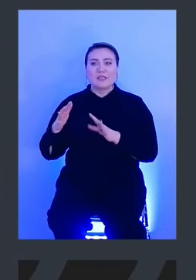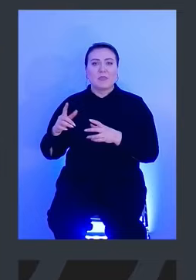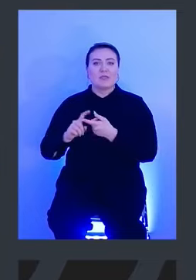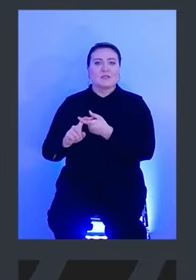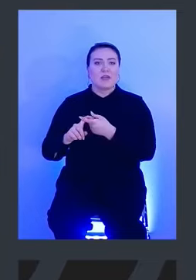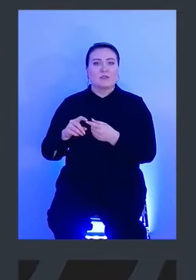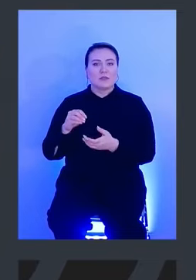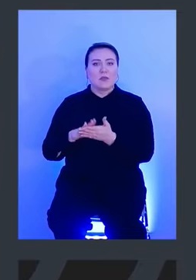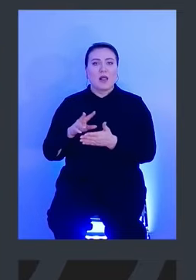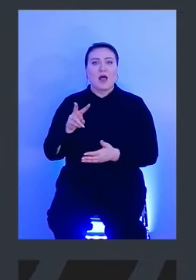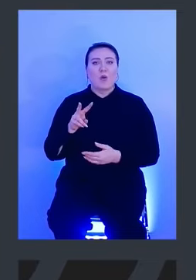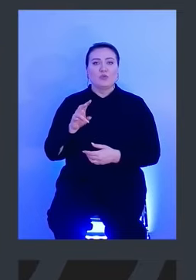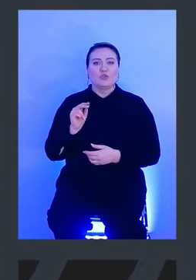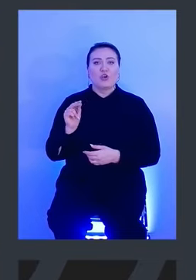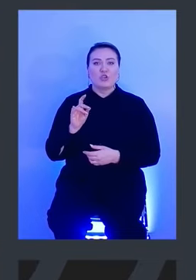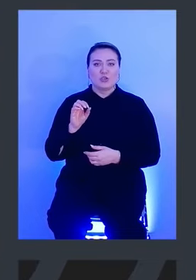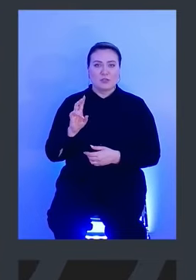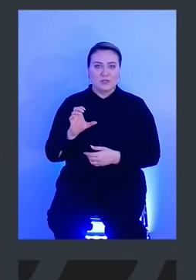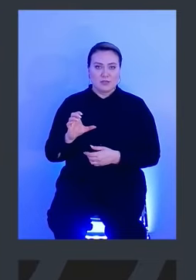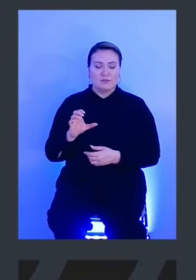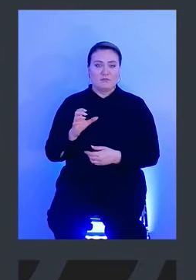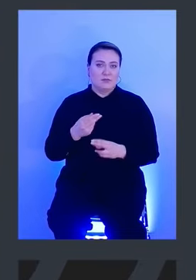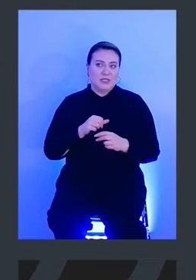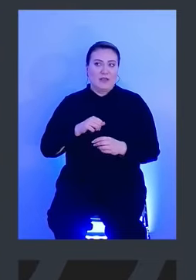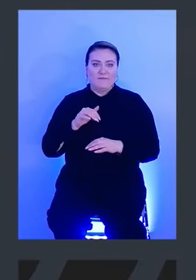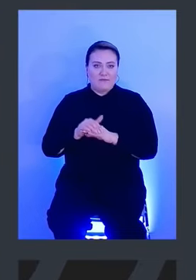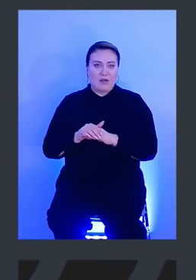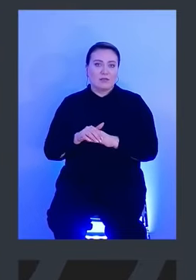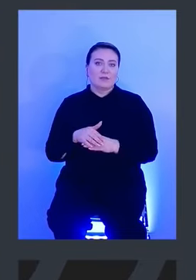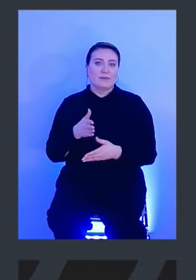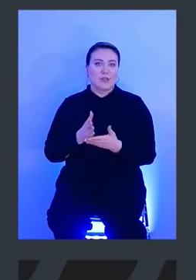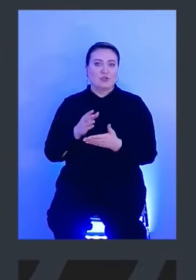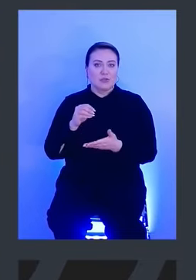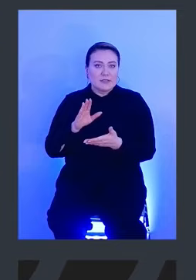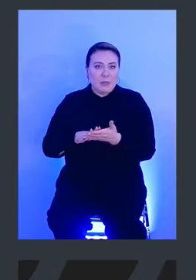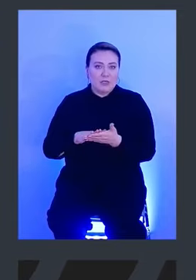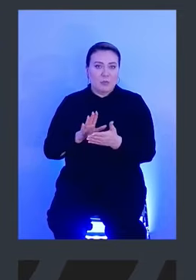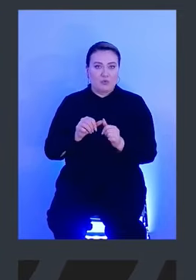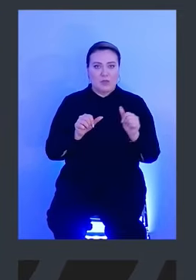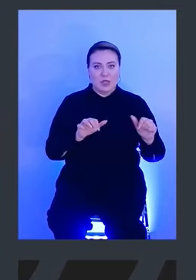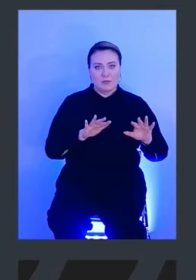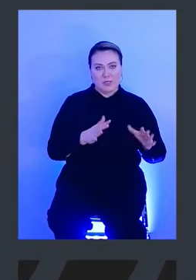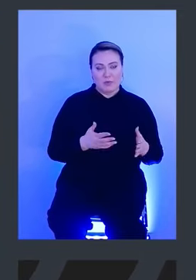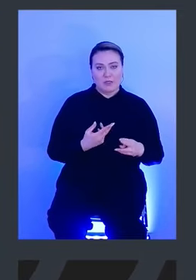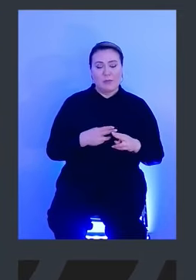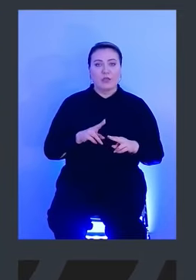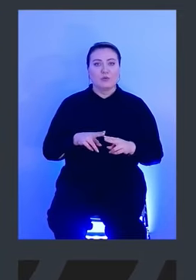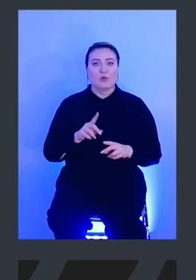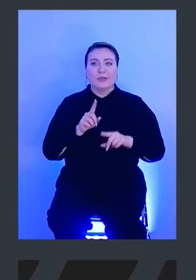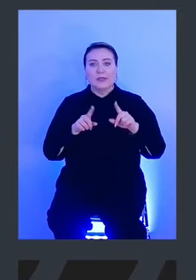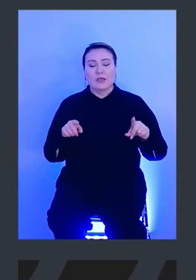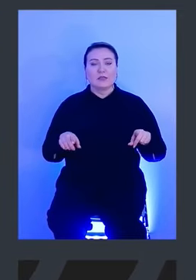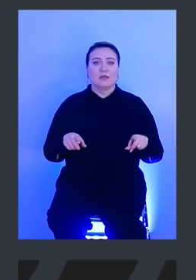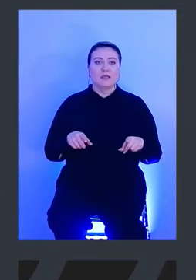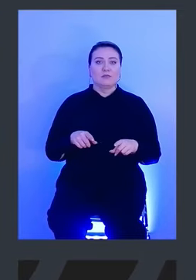в лаучейдженс, то есть сам факт записи будет отдельным событием. Поэтому некоторые